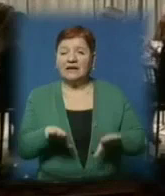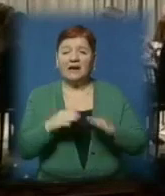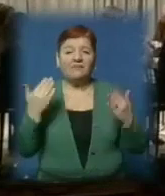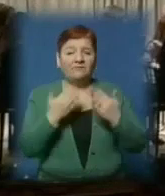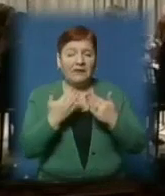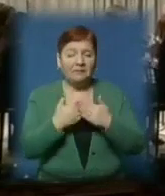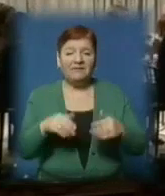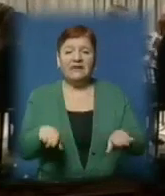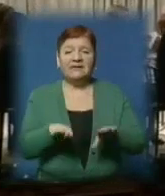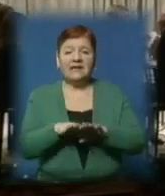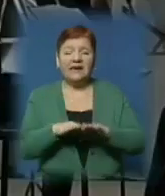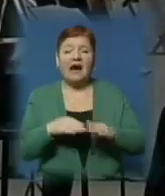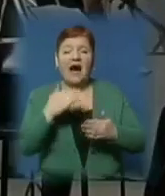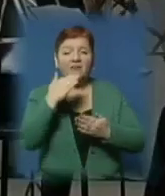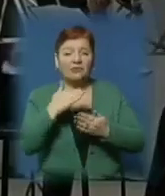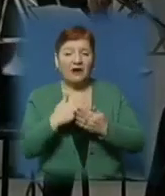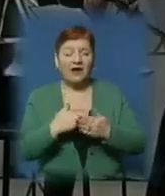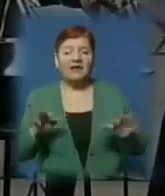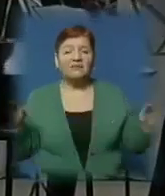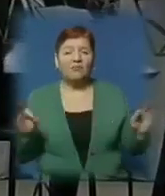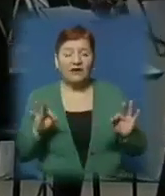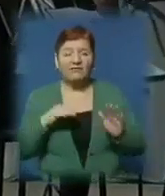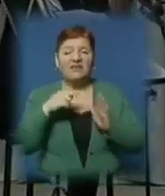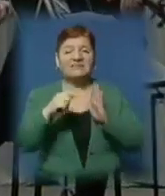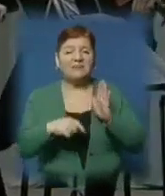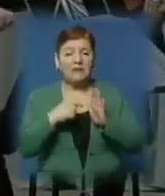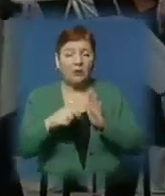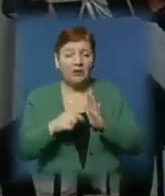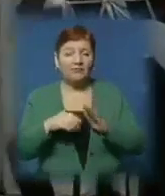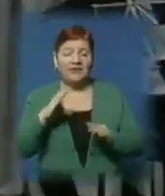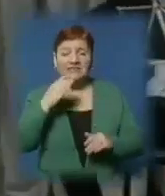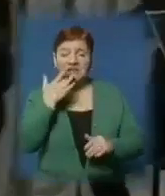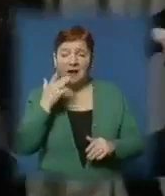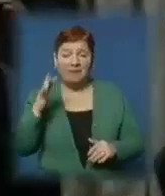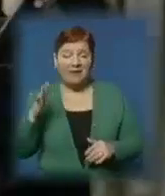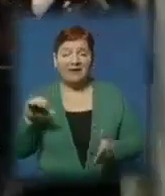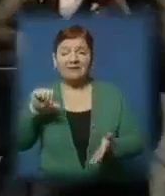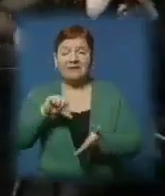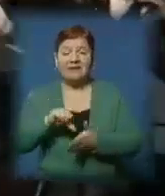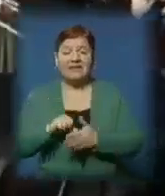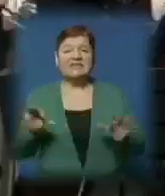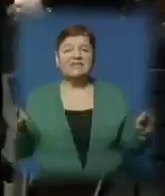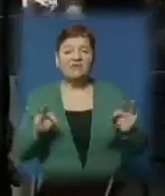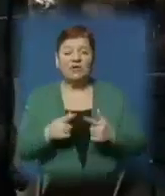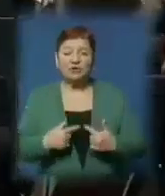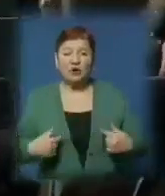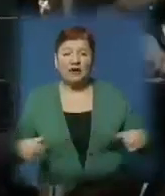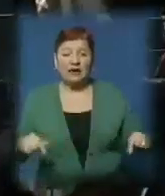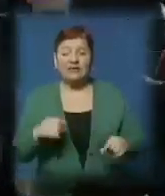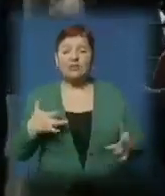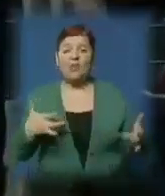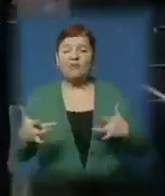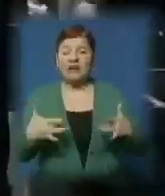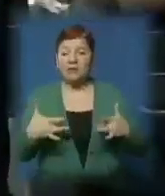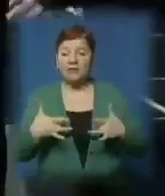фільмів, а також твори автора з демонстрацією відео. Гісті зі США виступить в супроводі симфонічного оркестру філармонії